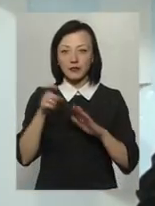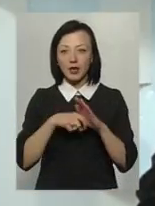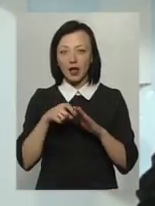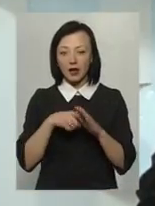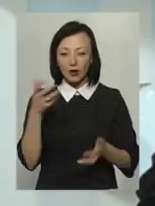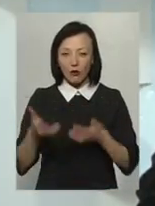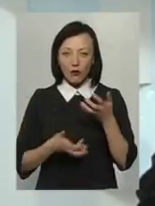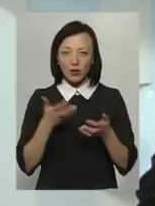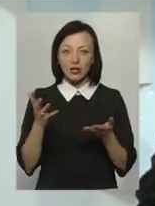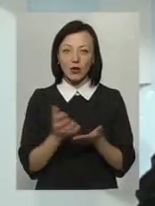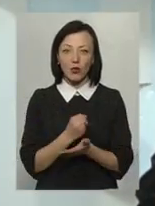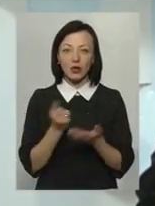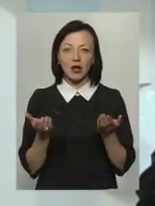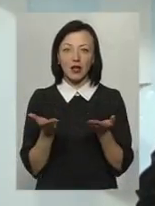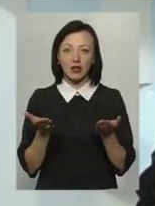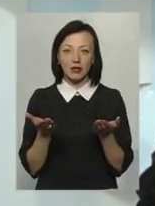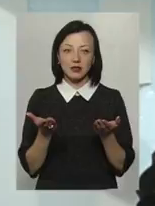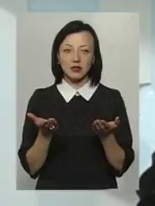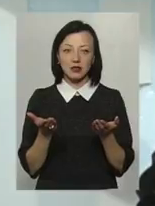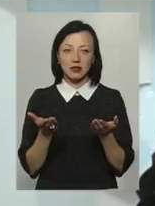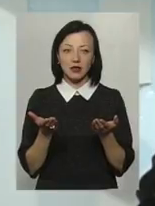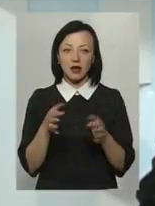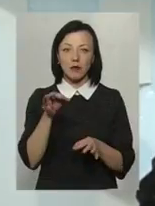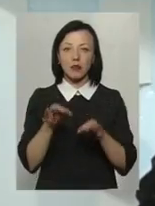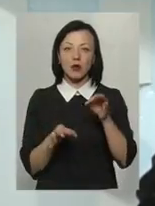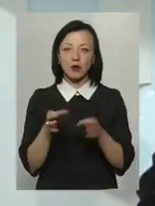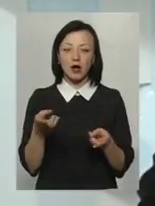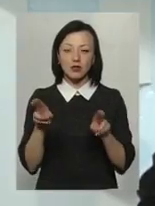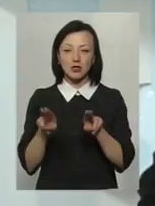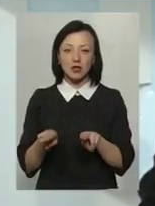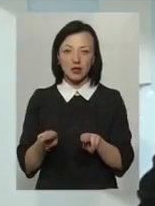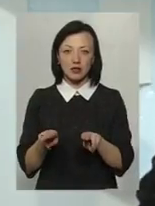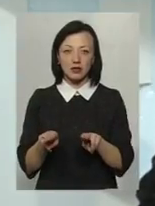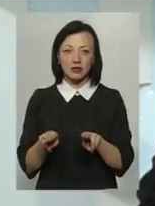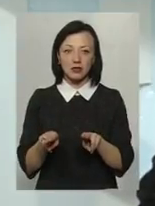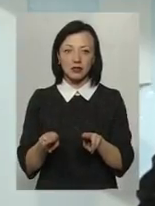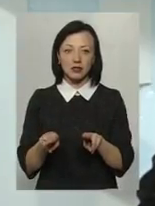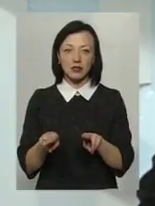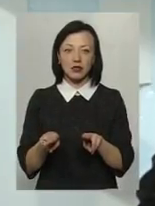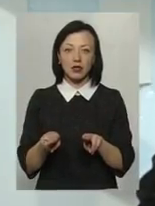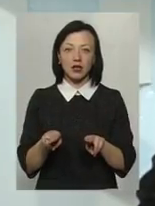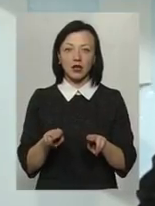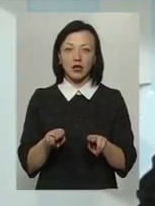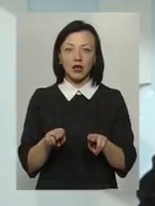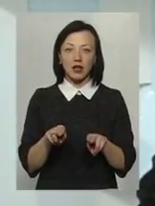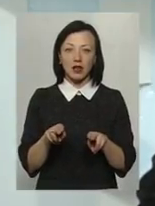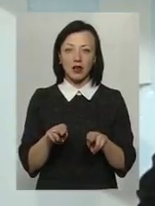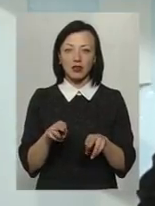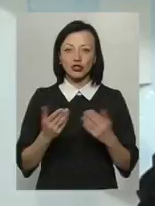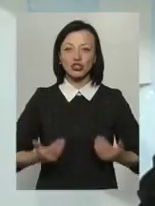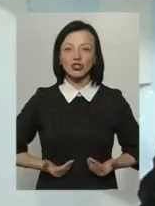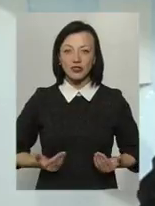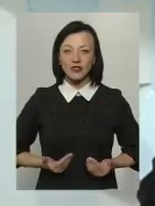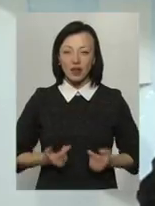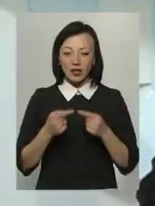палентологи, які знаходять якісь органіческі остатки тих существ, які жили до нас. Ну, як